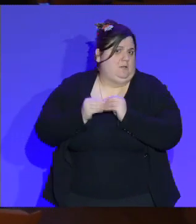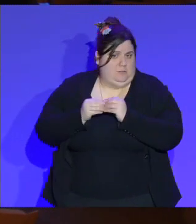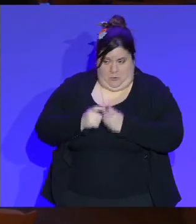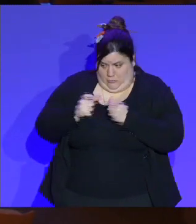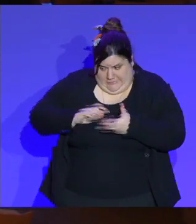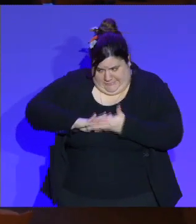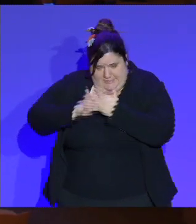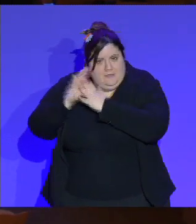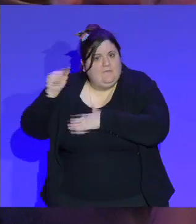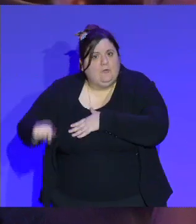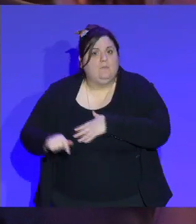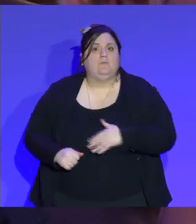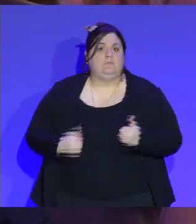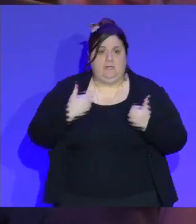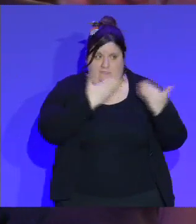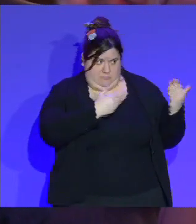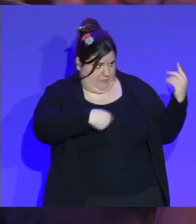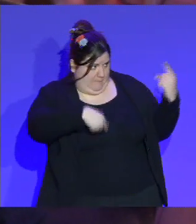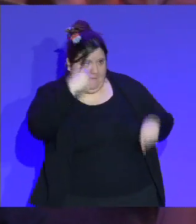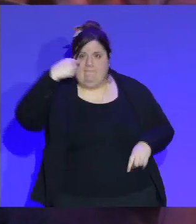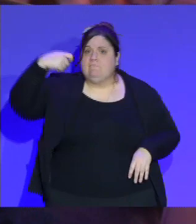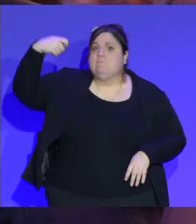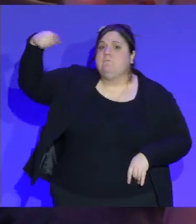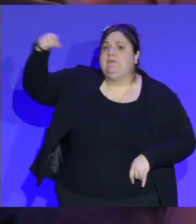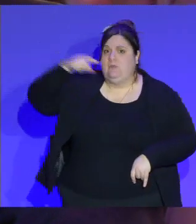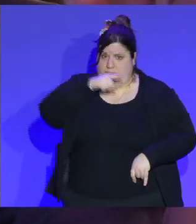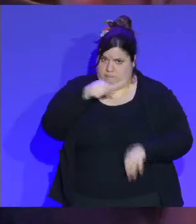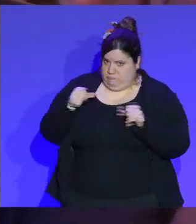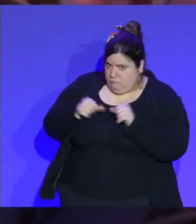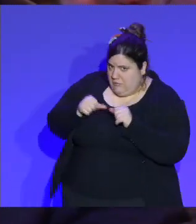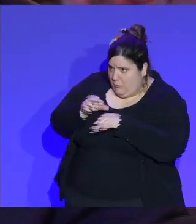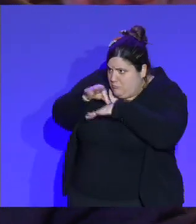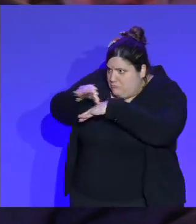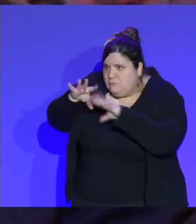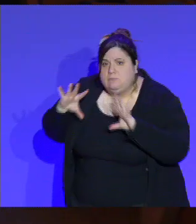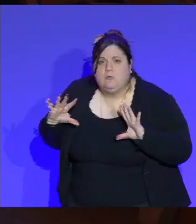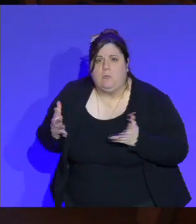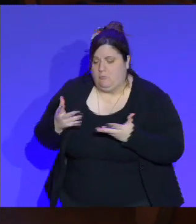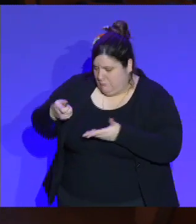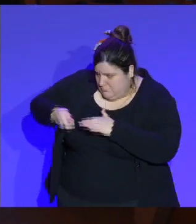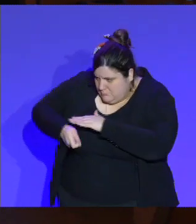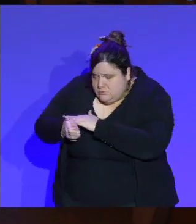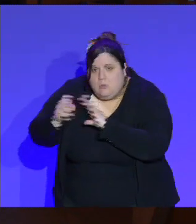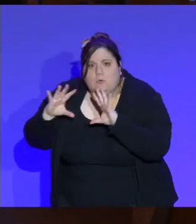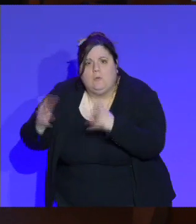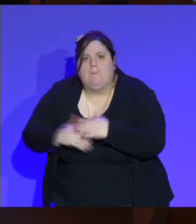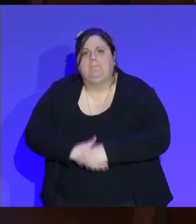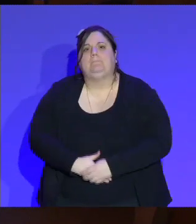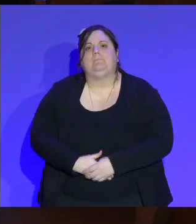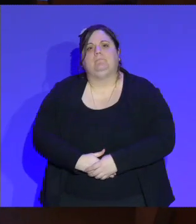'accompagnement vous allez prendre pour soutenir la filière et les entreprises ? Merci. Merci.